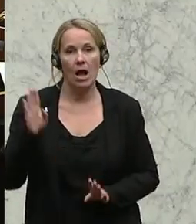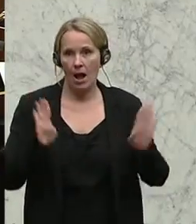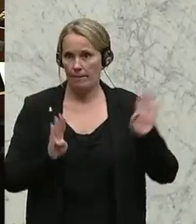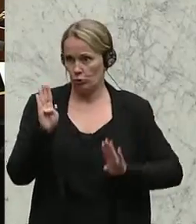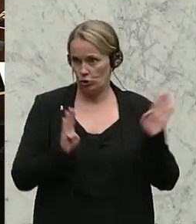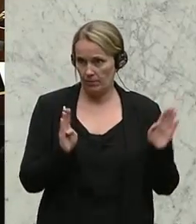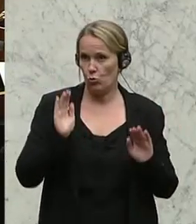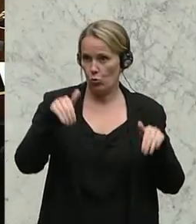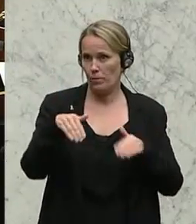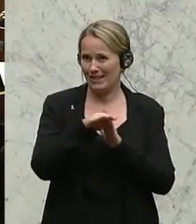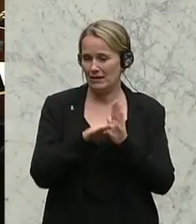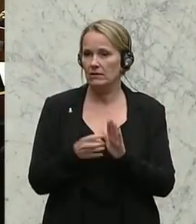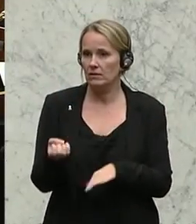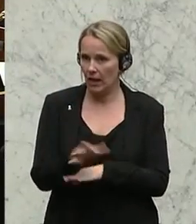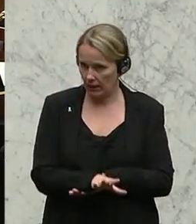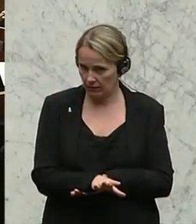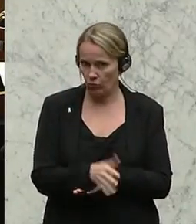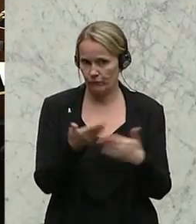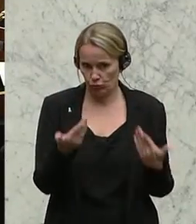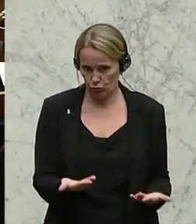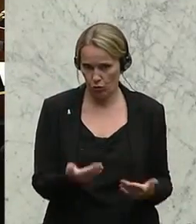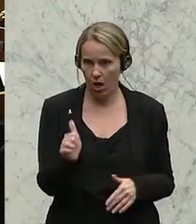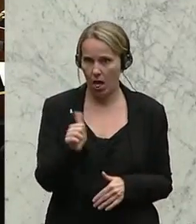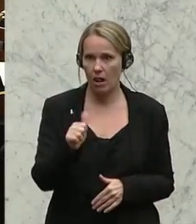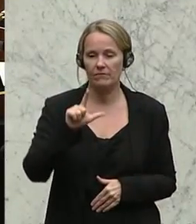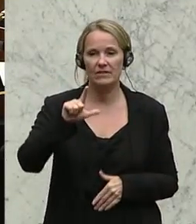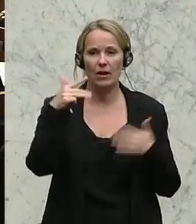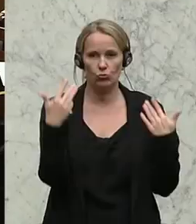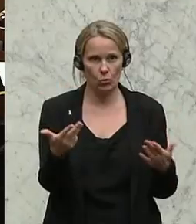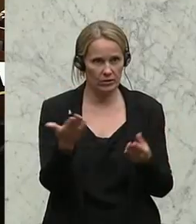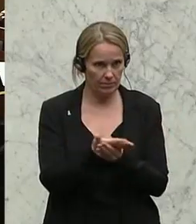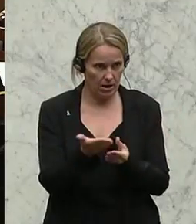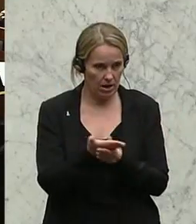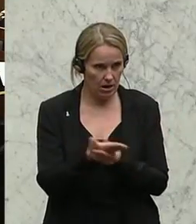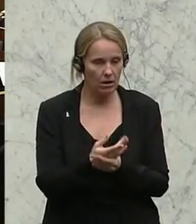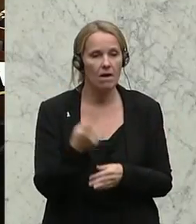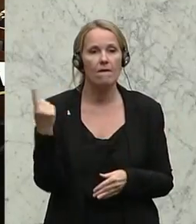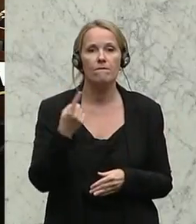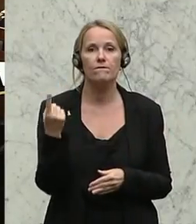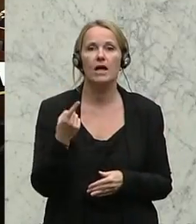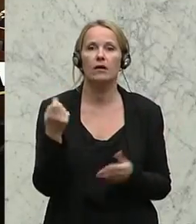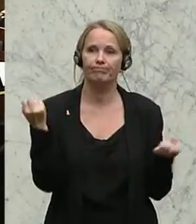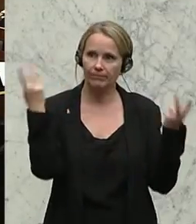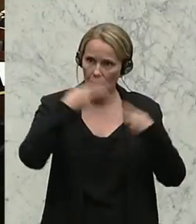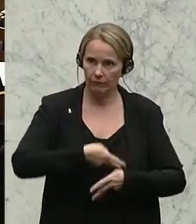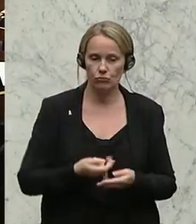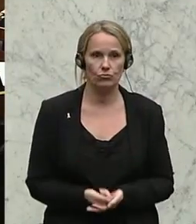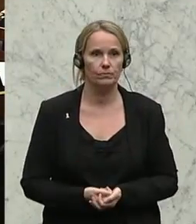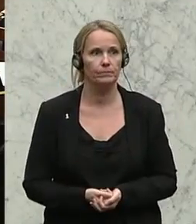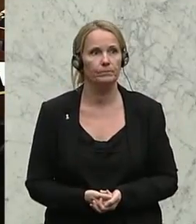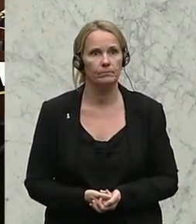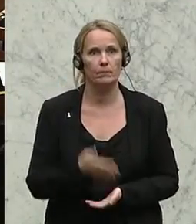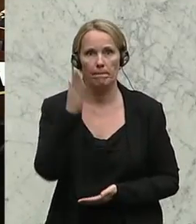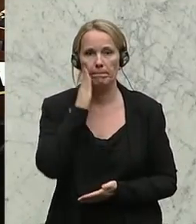Abstimmung über den Gesetzentwurf samt Titel und Eingang in 1192 der Beilagen. Wer stimmt diesem Gesetzentwurf